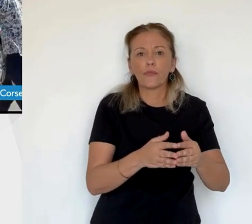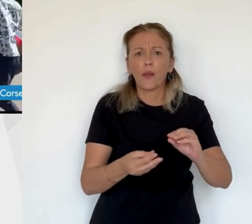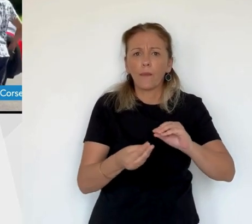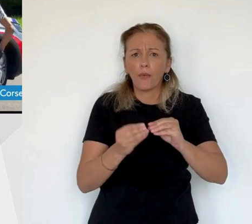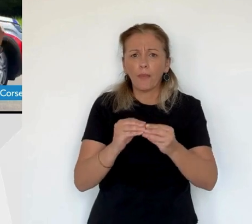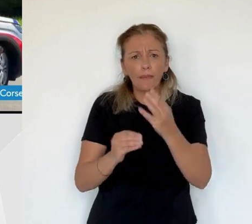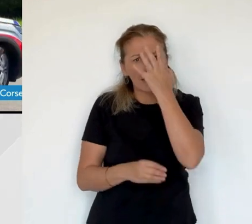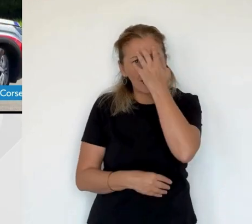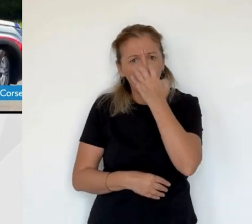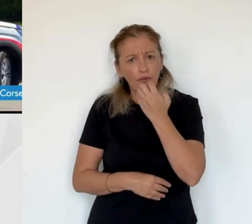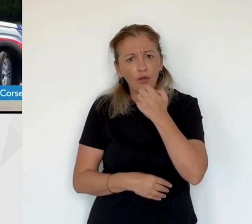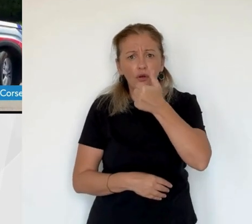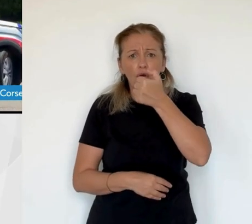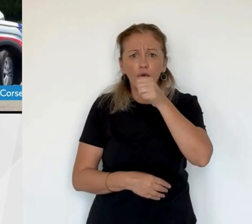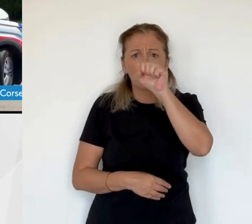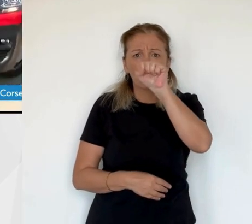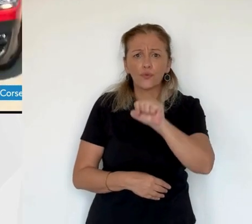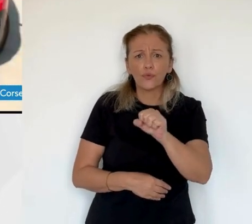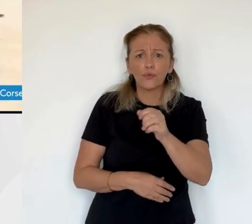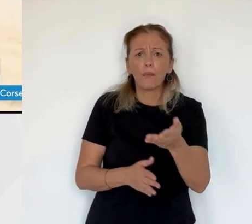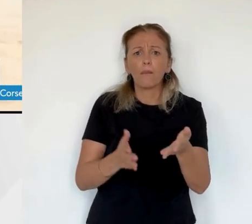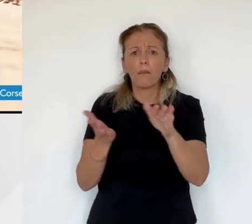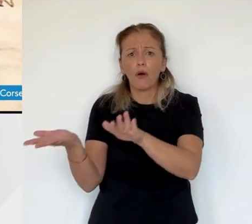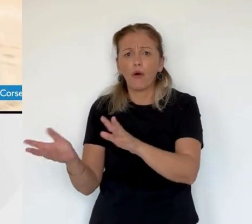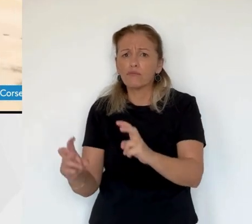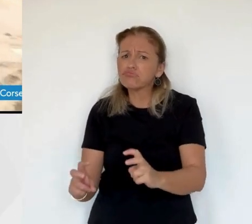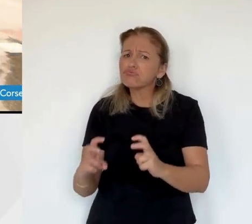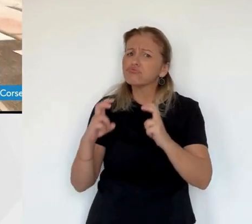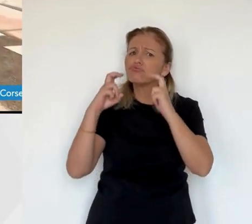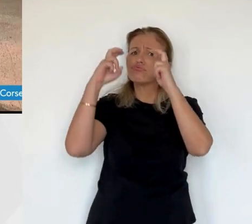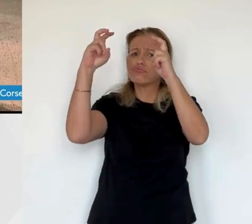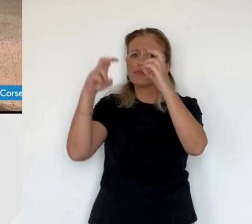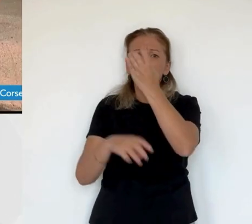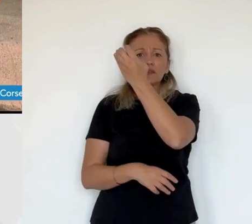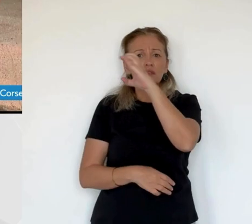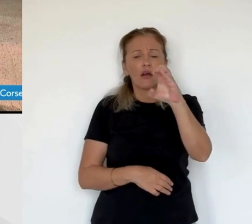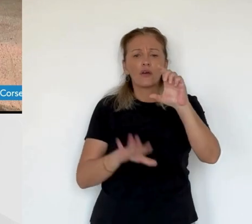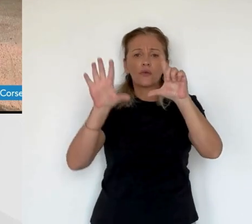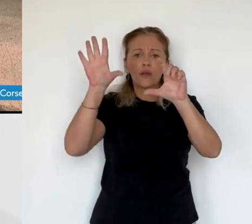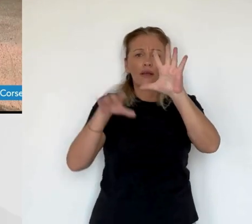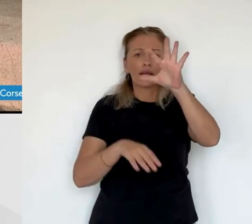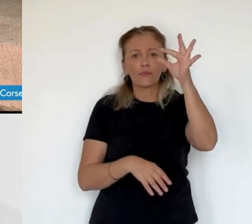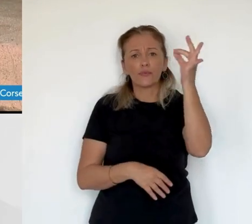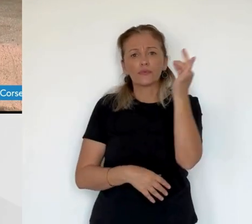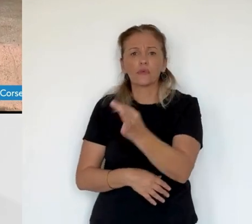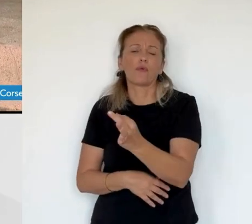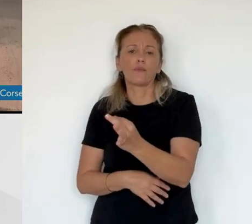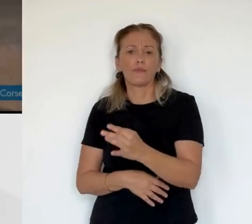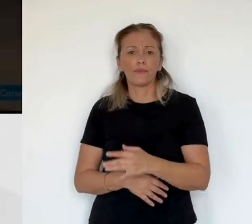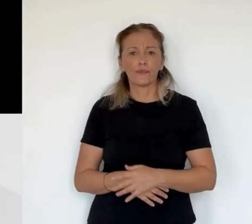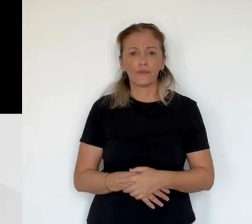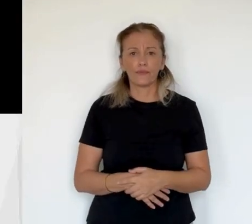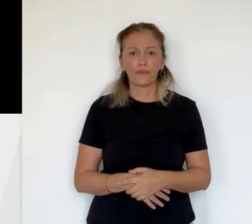maritimes. L'enjeu est de taille quand on sait que le nombre de morts cette année dans la seule Corse du Sud a bondi de 175%.